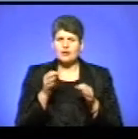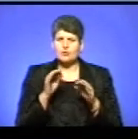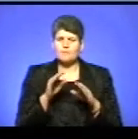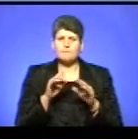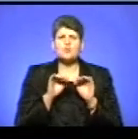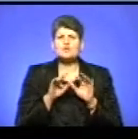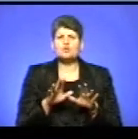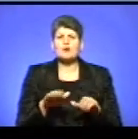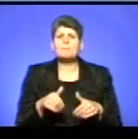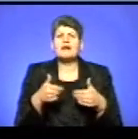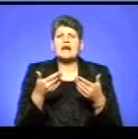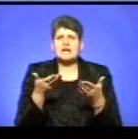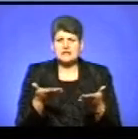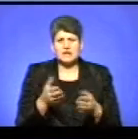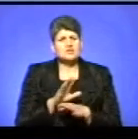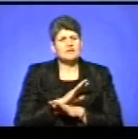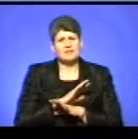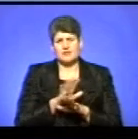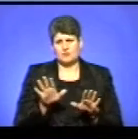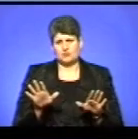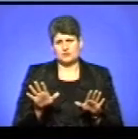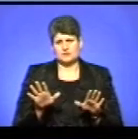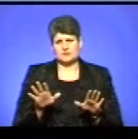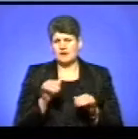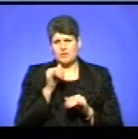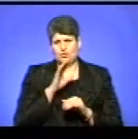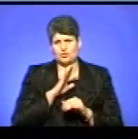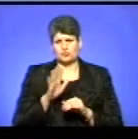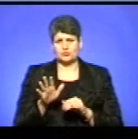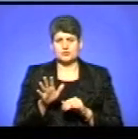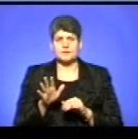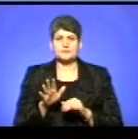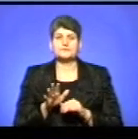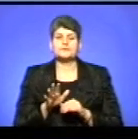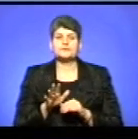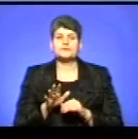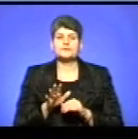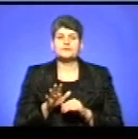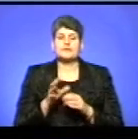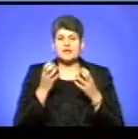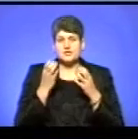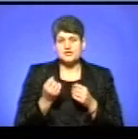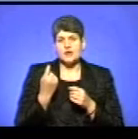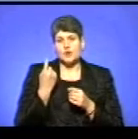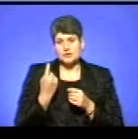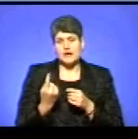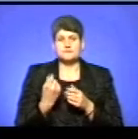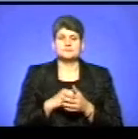передачі тоді не було і не могло бути. Ну і ще одна,